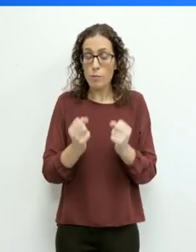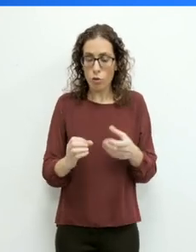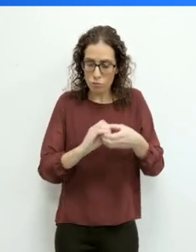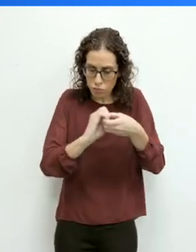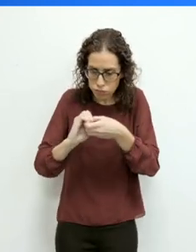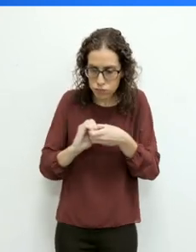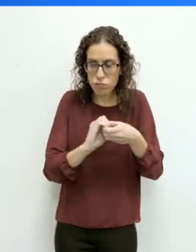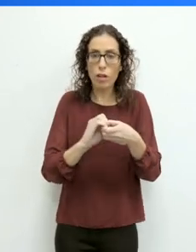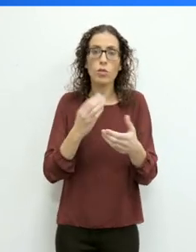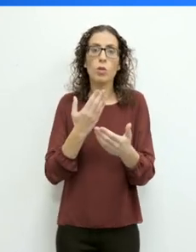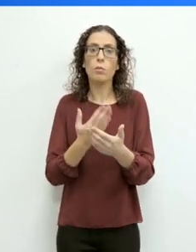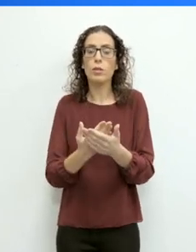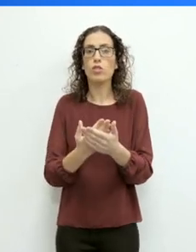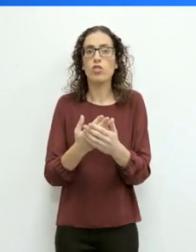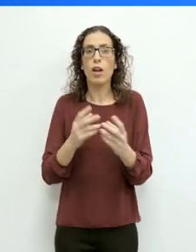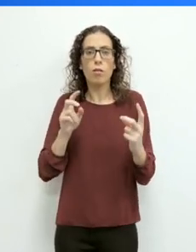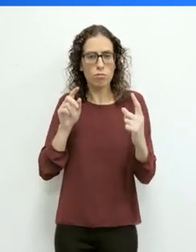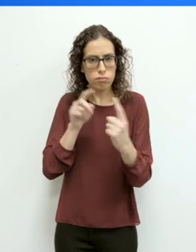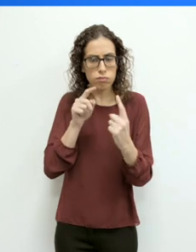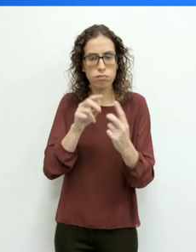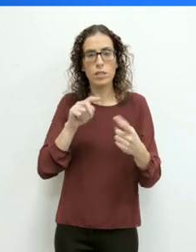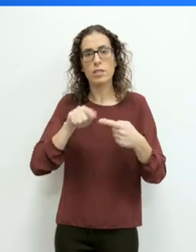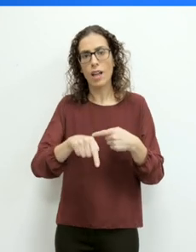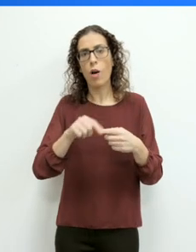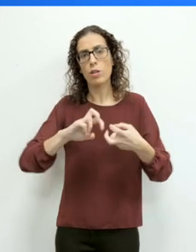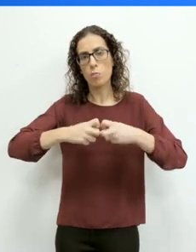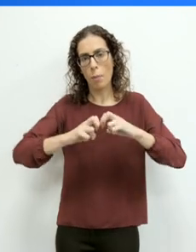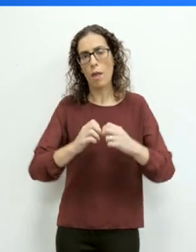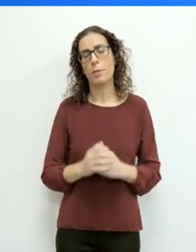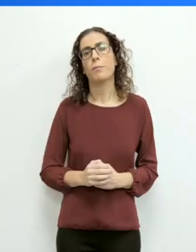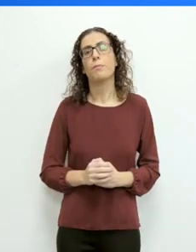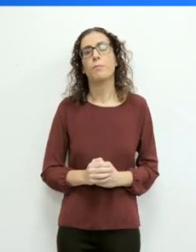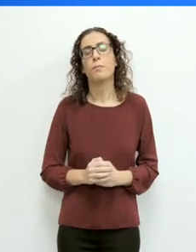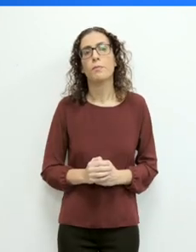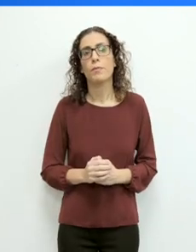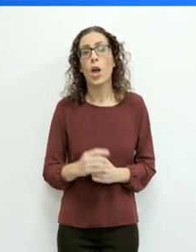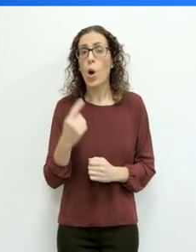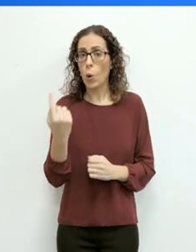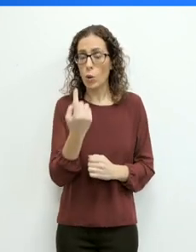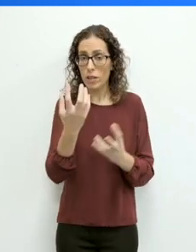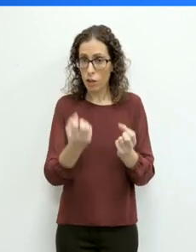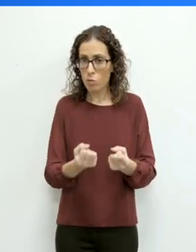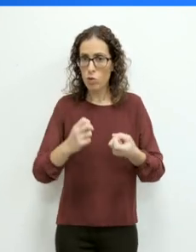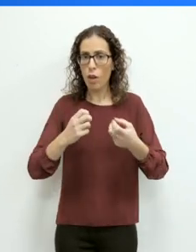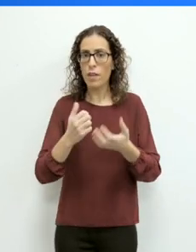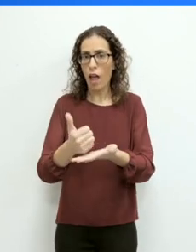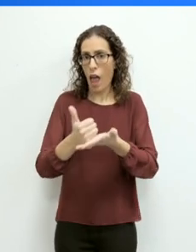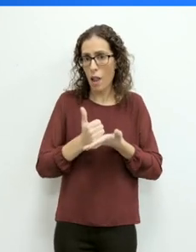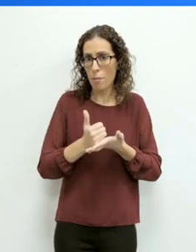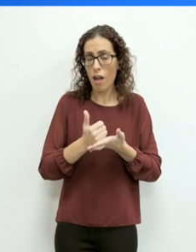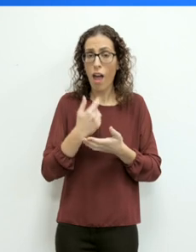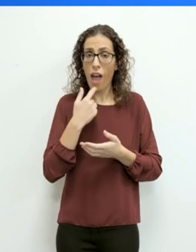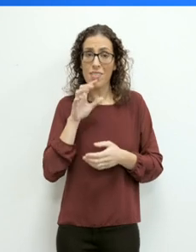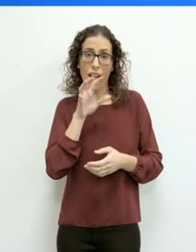miħx nindiritzaw dawn il-difkultajiet. Kul min għandu bżon lajnuna ta-għana għallura jieti